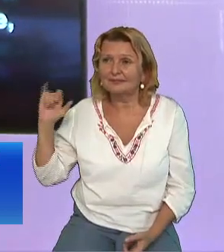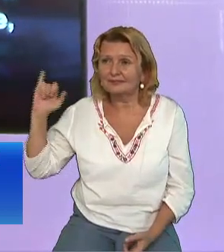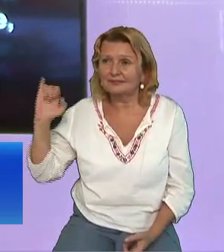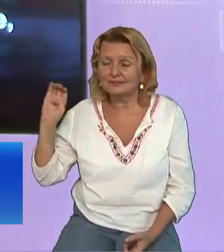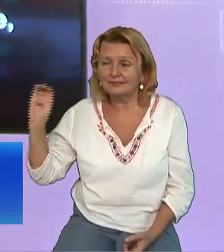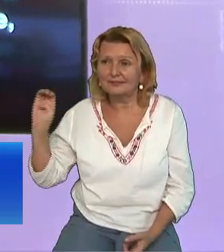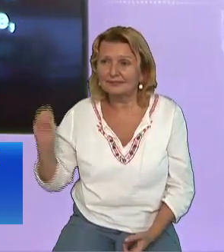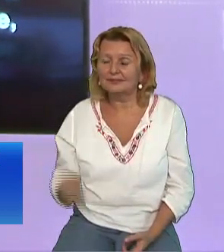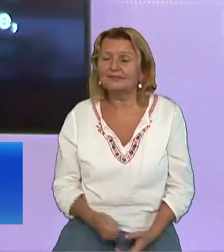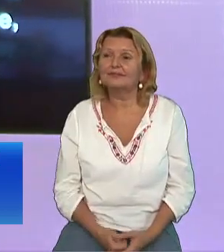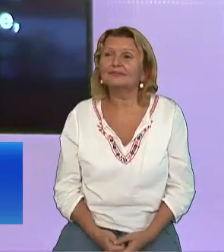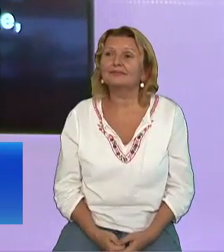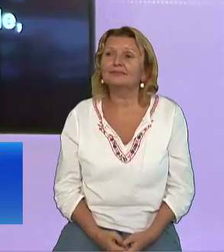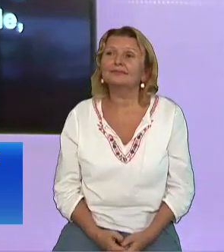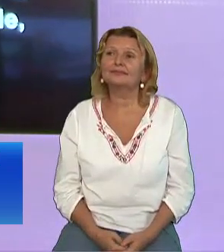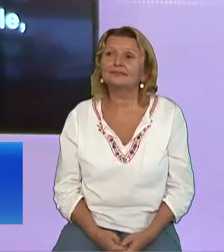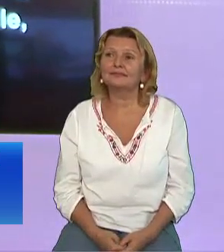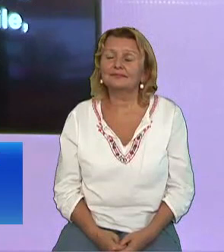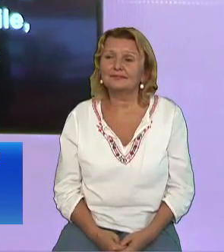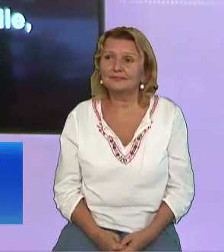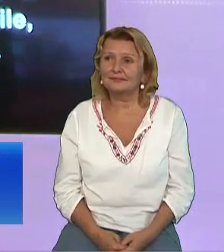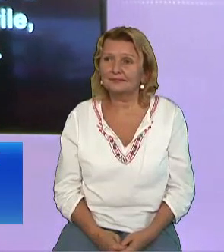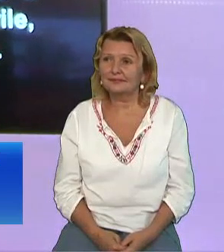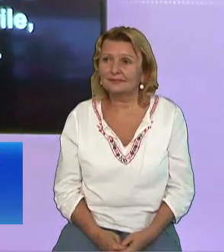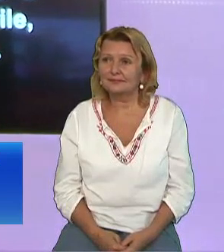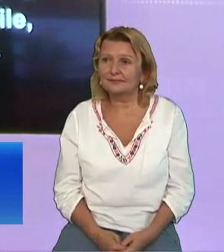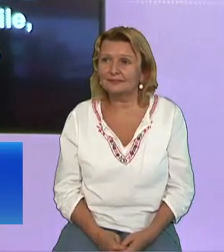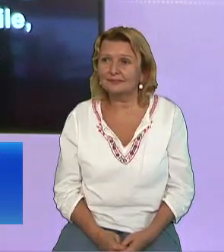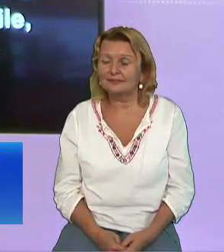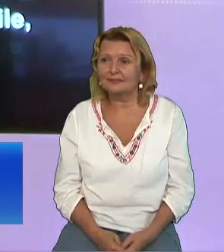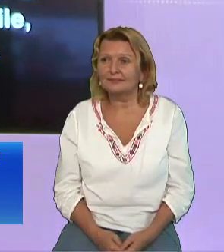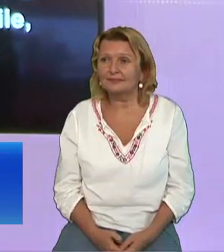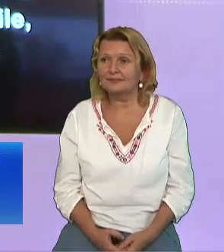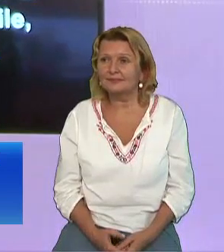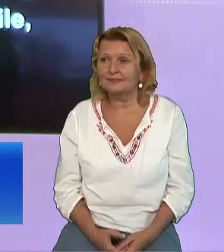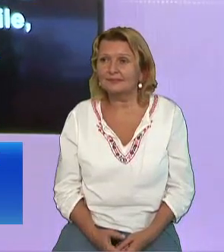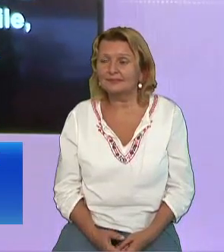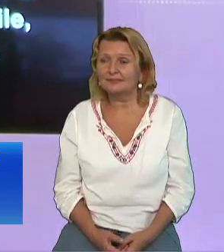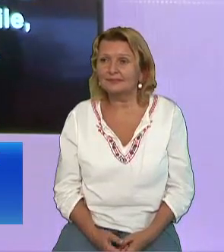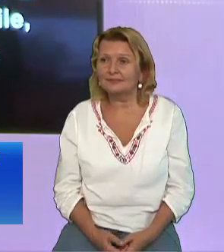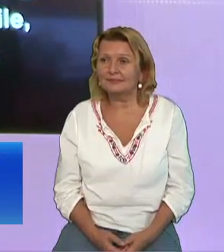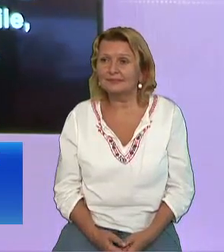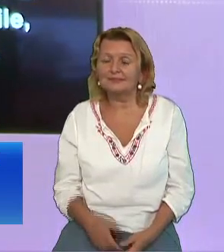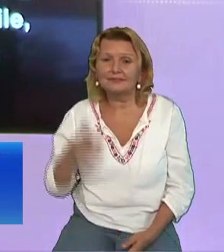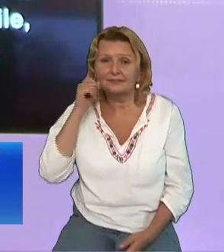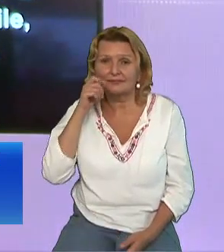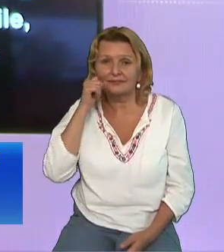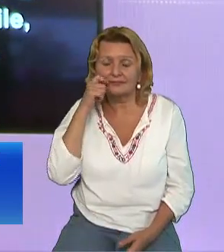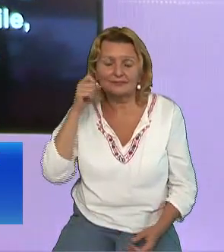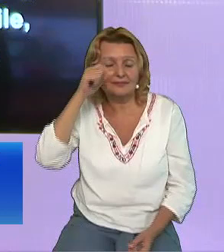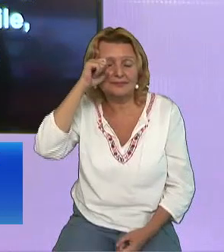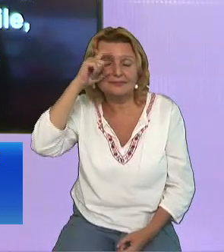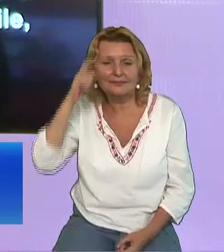Încât nu mai putea fi deosebită de fii oamenilor Se uitau unul la altul speriați Au nascitit voi în Vechiul Testament